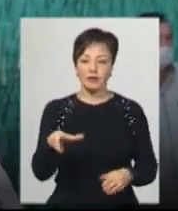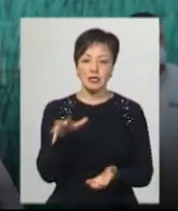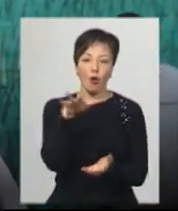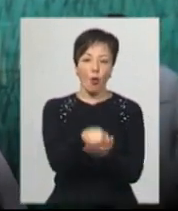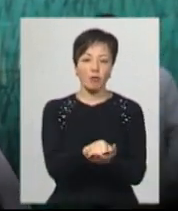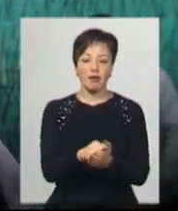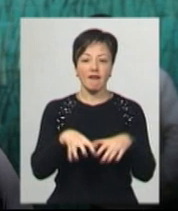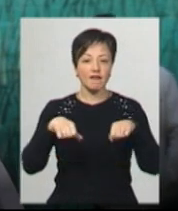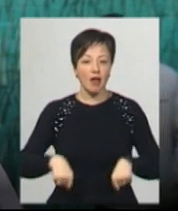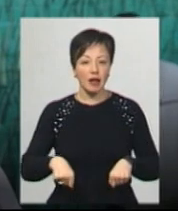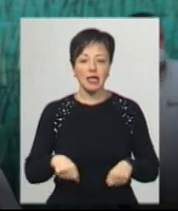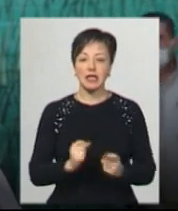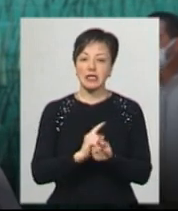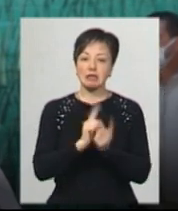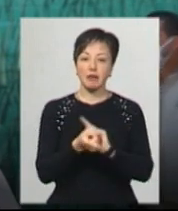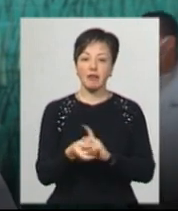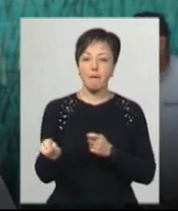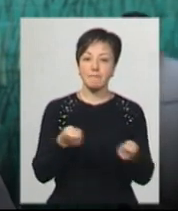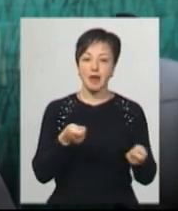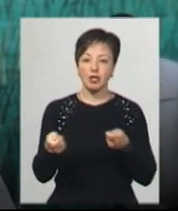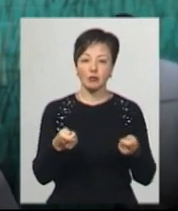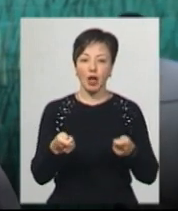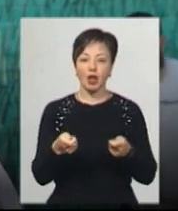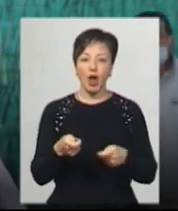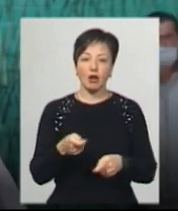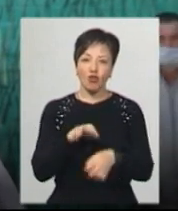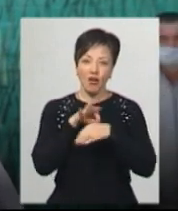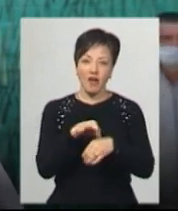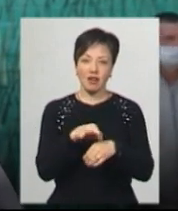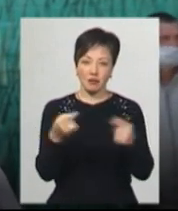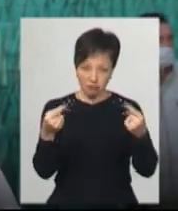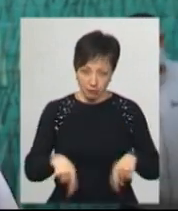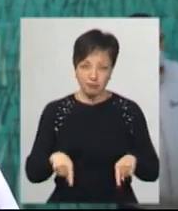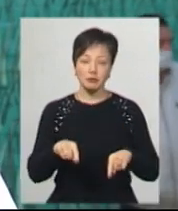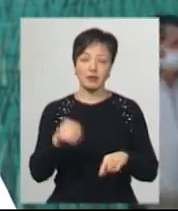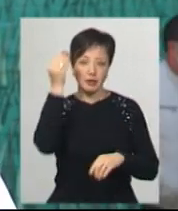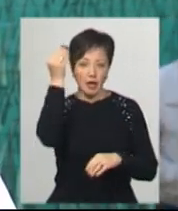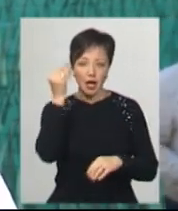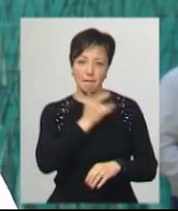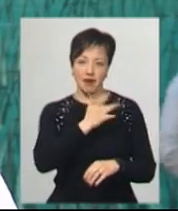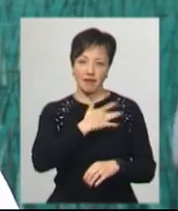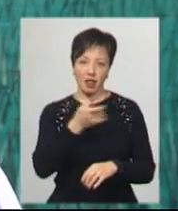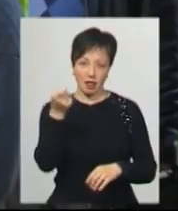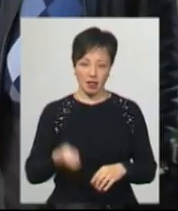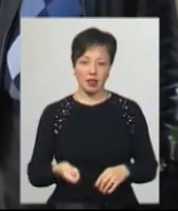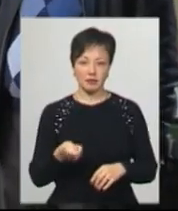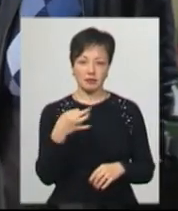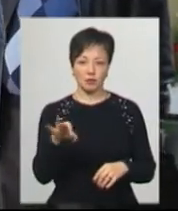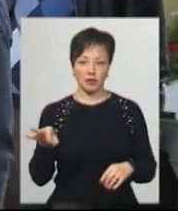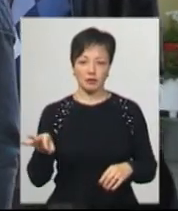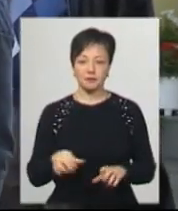влади, зміна менеджменту, доведення підприємства до банкротства і приватизація за низькою ціною.